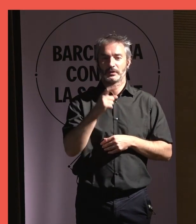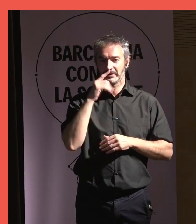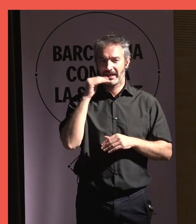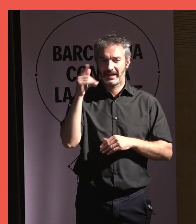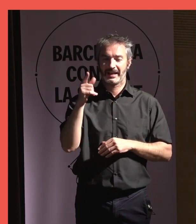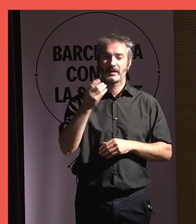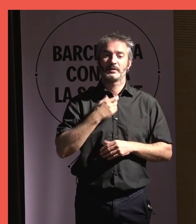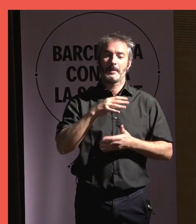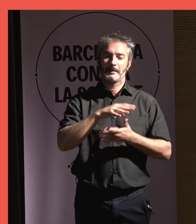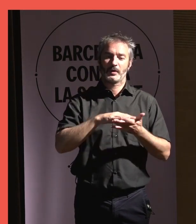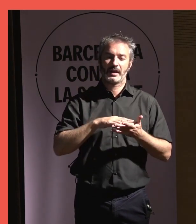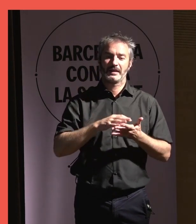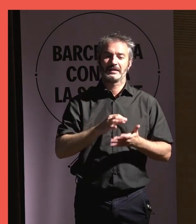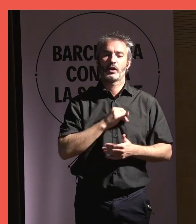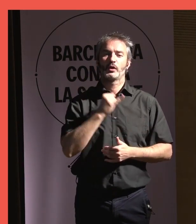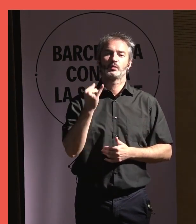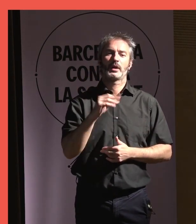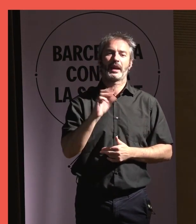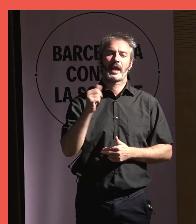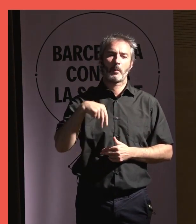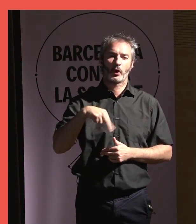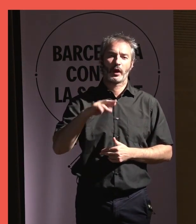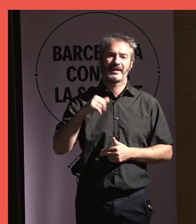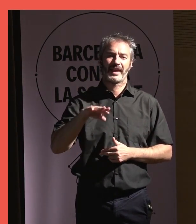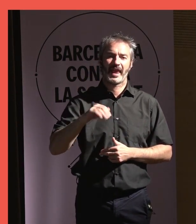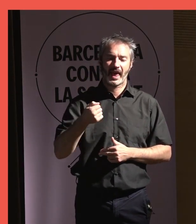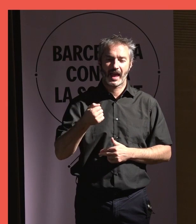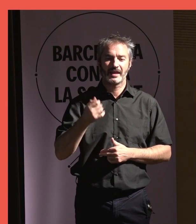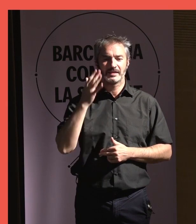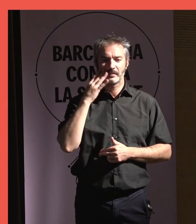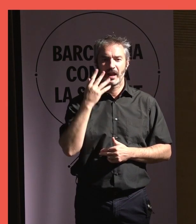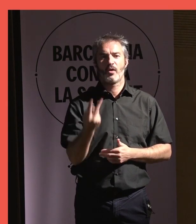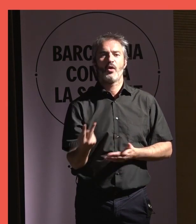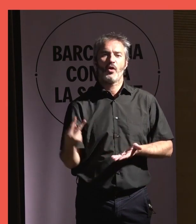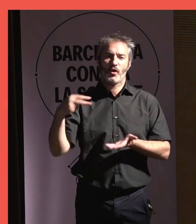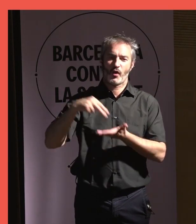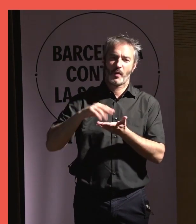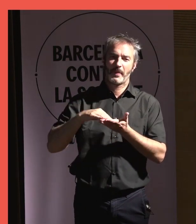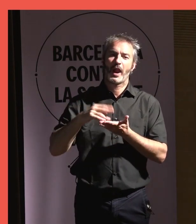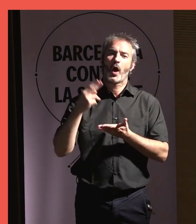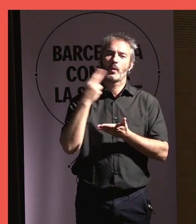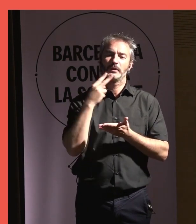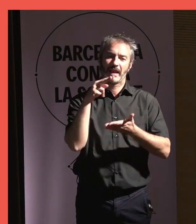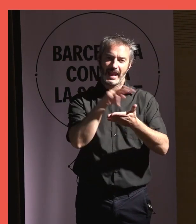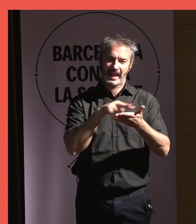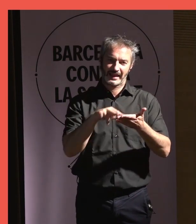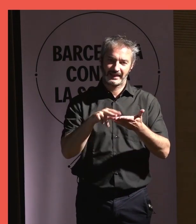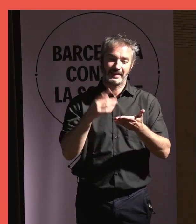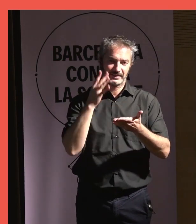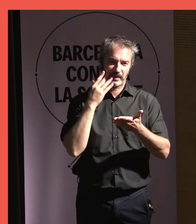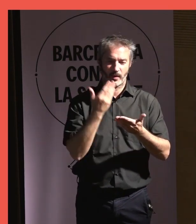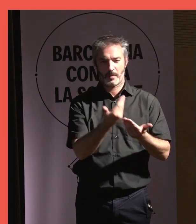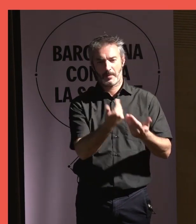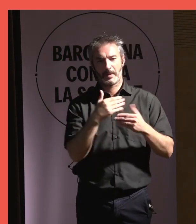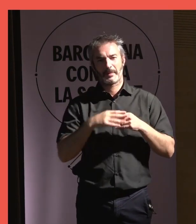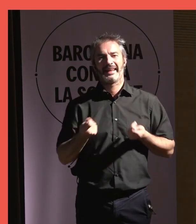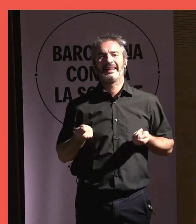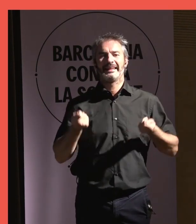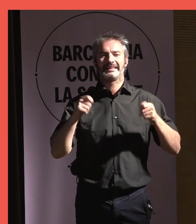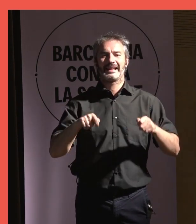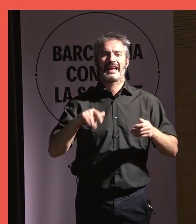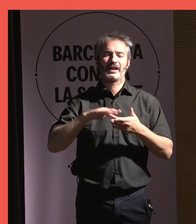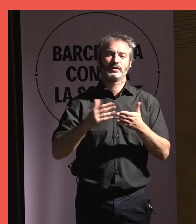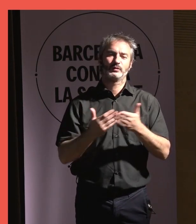Personals Grans de l'Ajuntament de Barcelona, Joan Ramon Riera, que vingui, que ens degeixi aquest compromís i que ens acompanyi per tancar